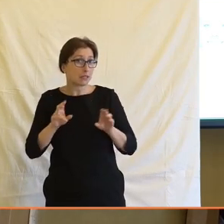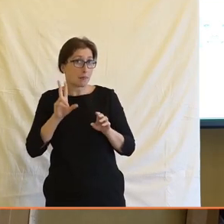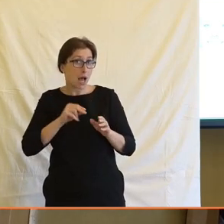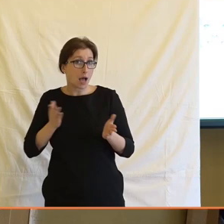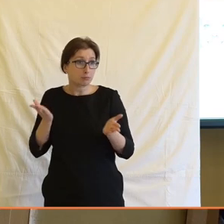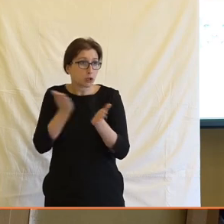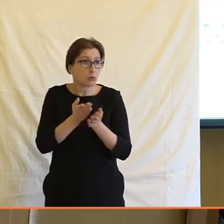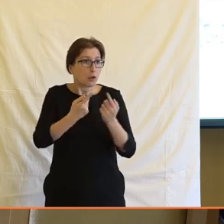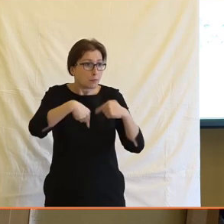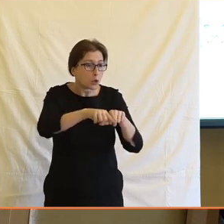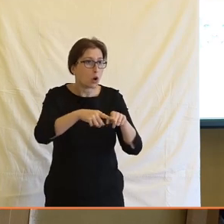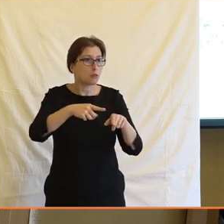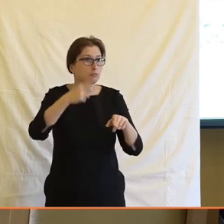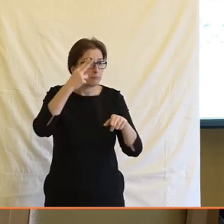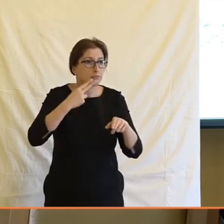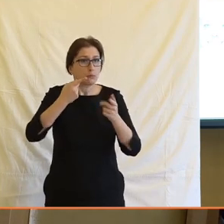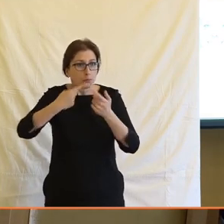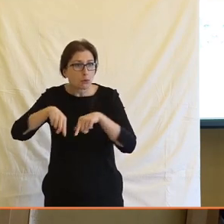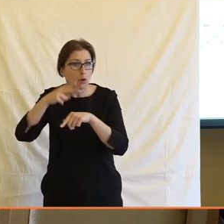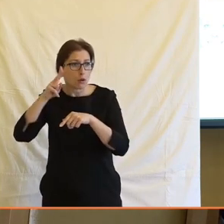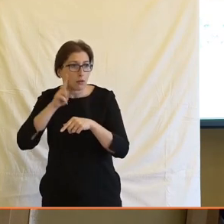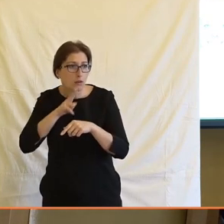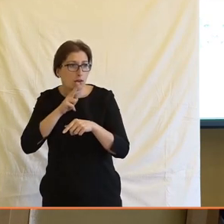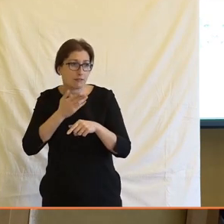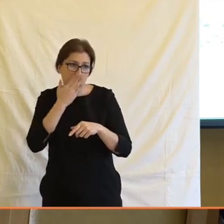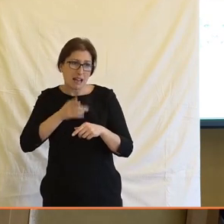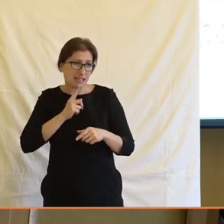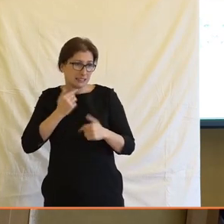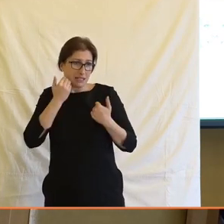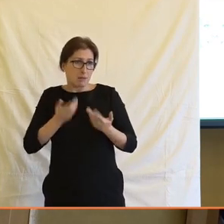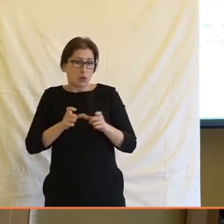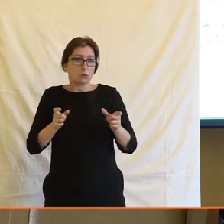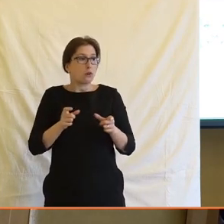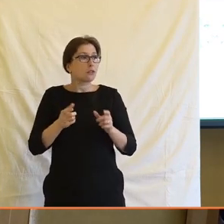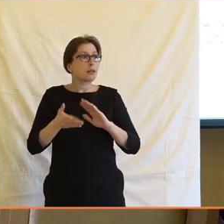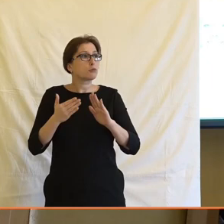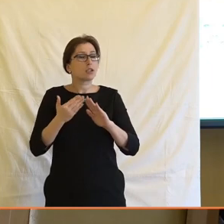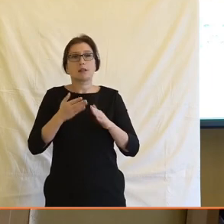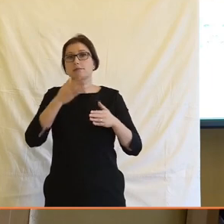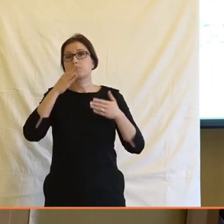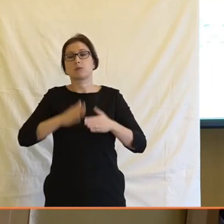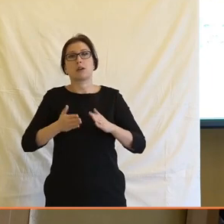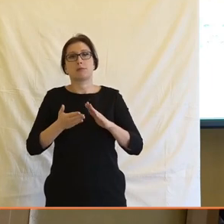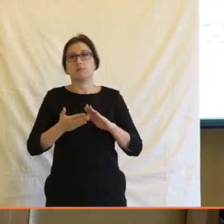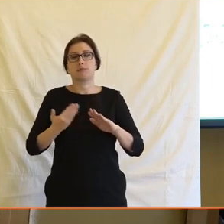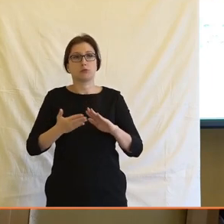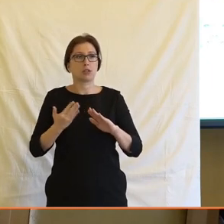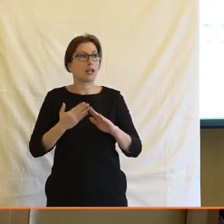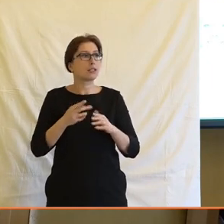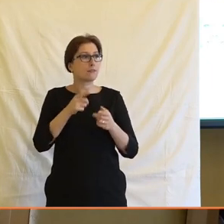přizpůsobené obsahy, což znamená asi ne, protože například v případě, když máte